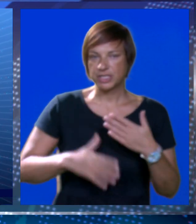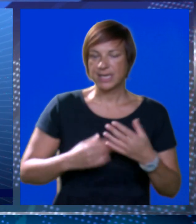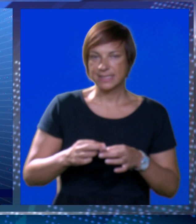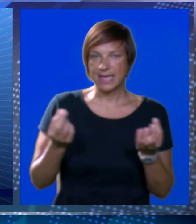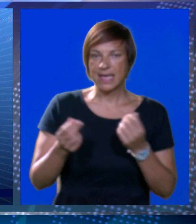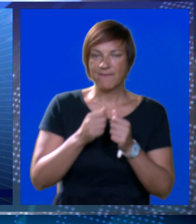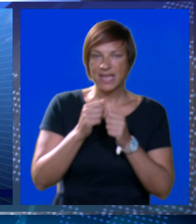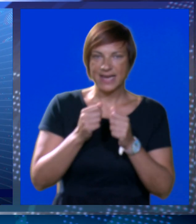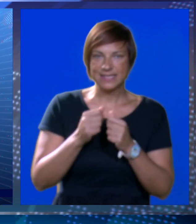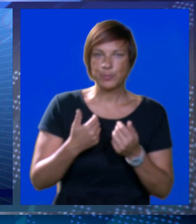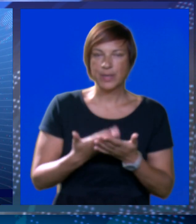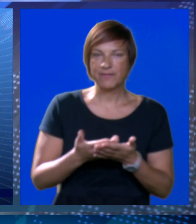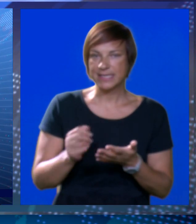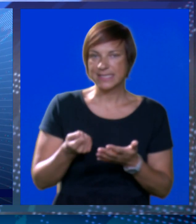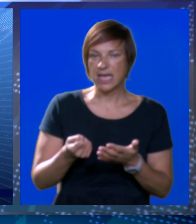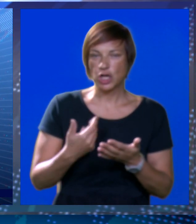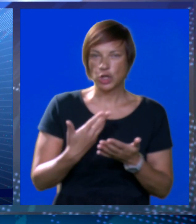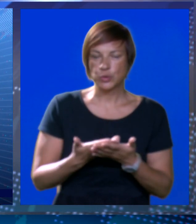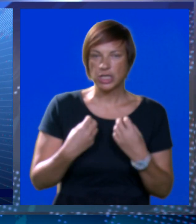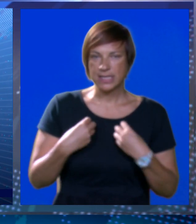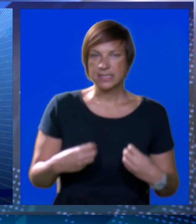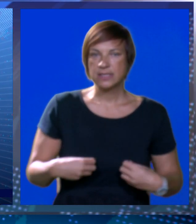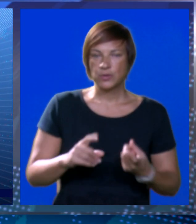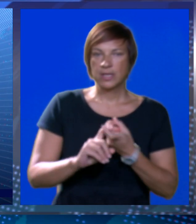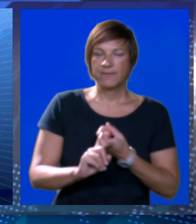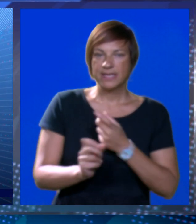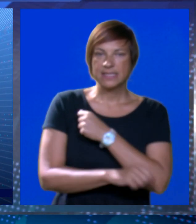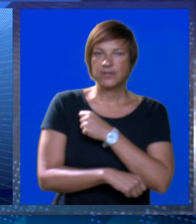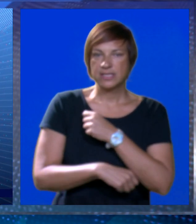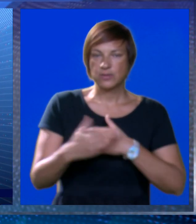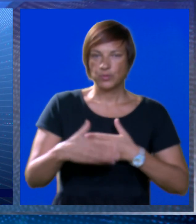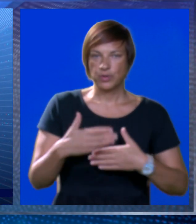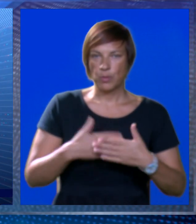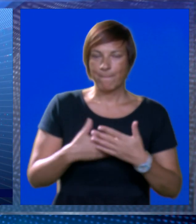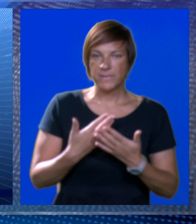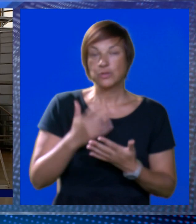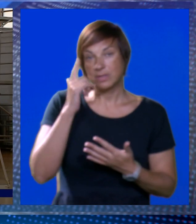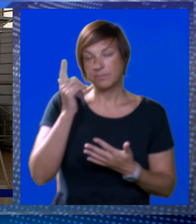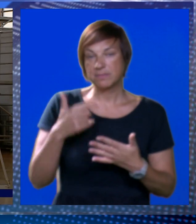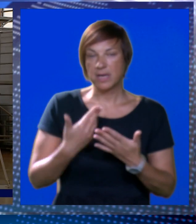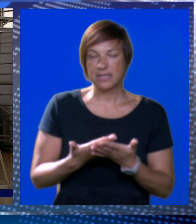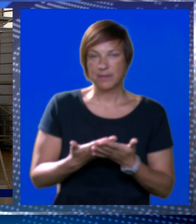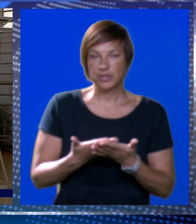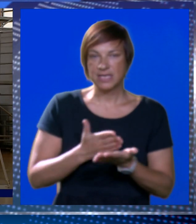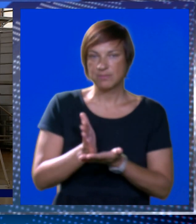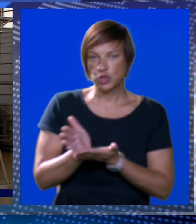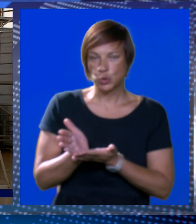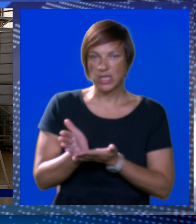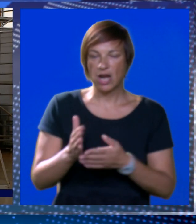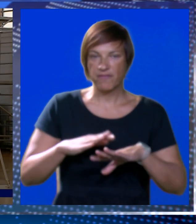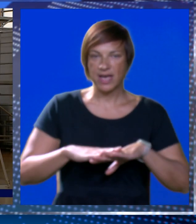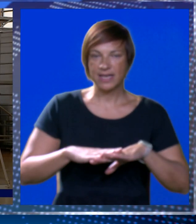završetak ove javne rasprave i zaključak struke vezano na studiju. Međutim, smatramo da smo upravo